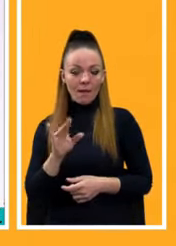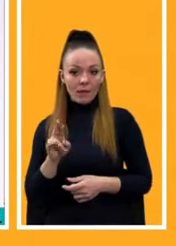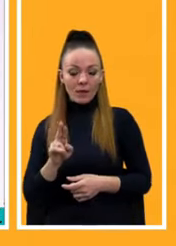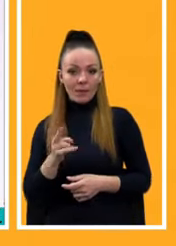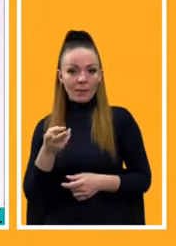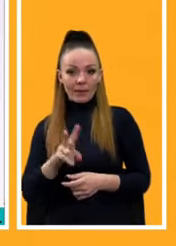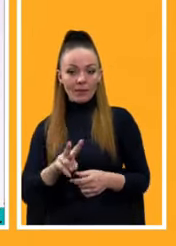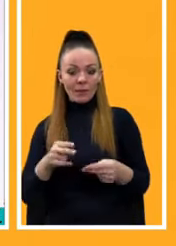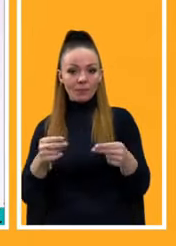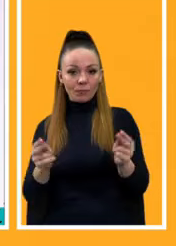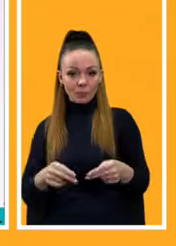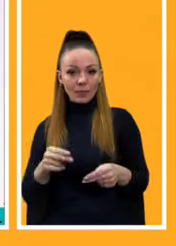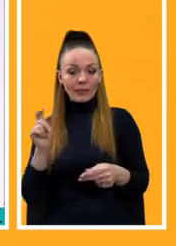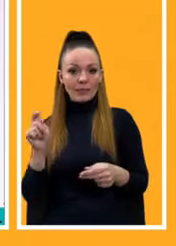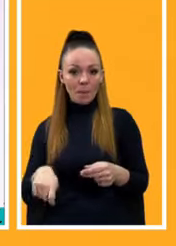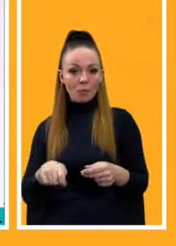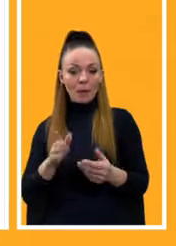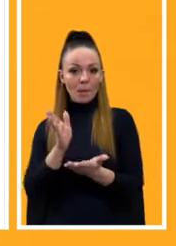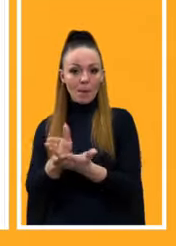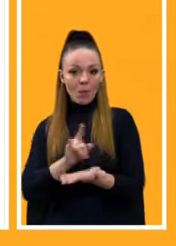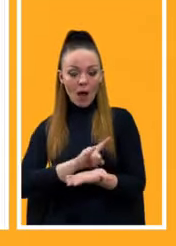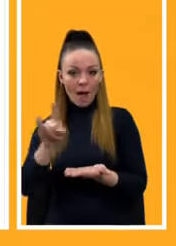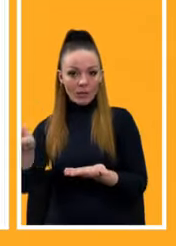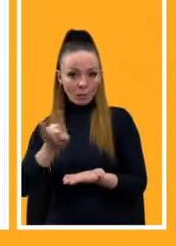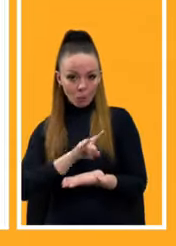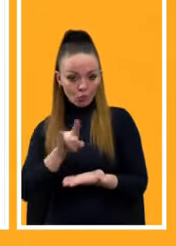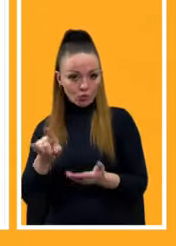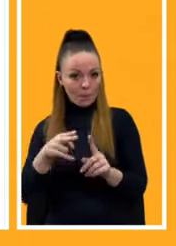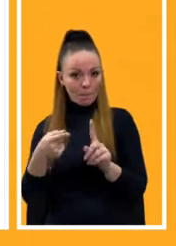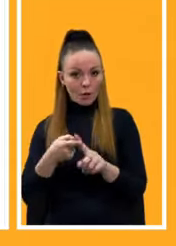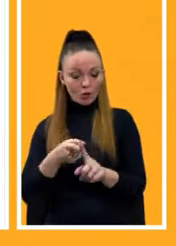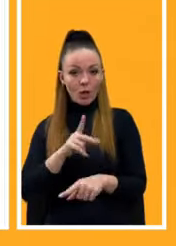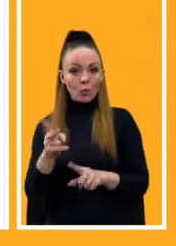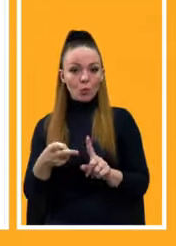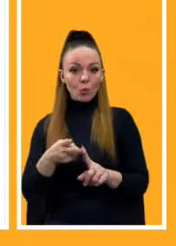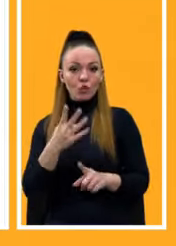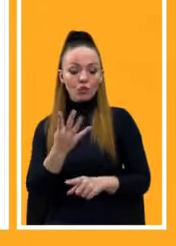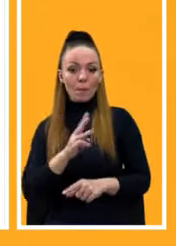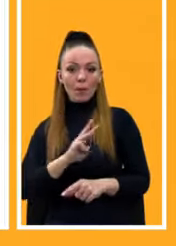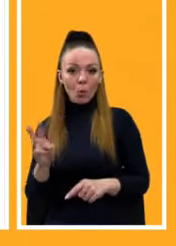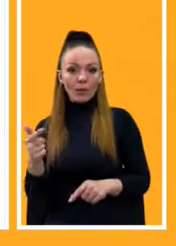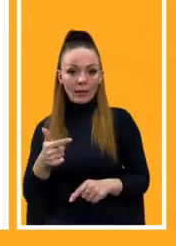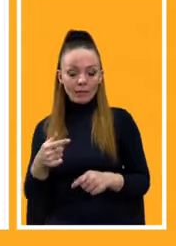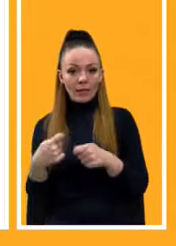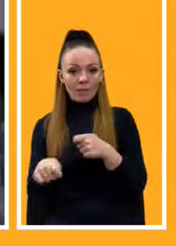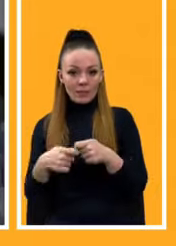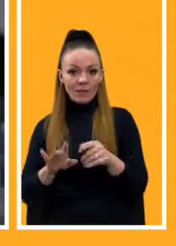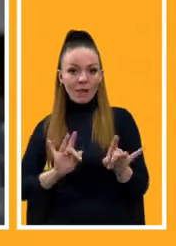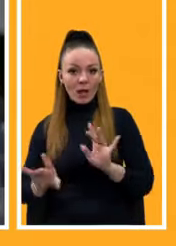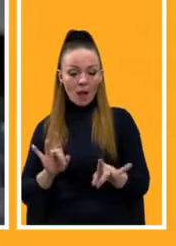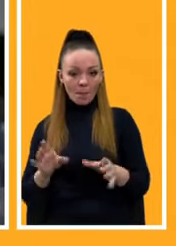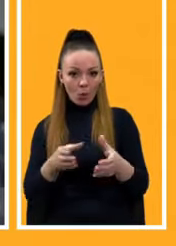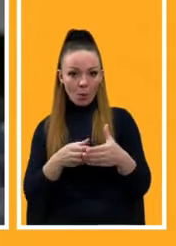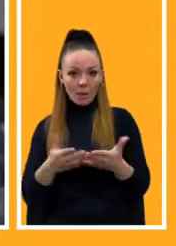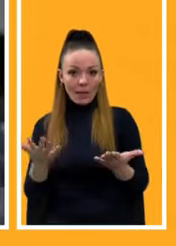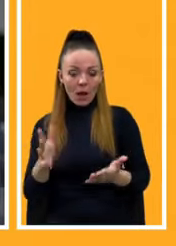все, це запуск прямого авіасполучення. Це перше, да? Друге – це 4 мільйони гривень інвестицій у рекламну кампанію, яка